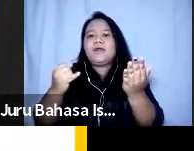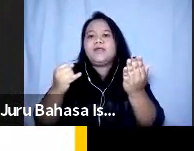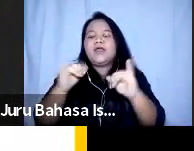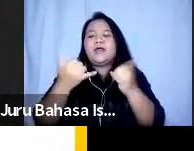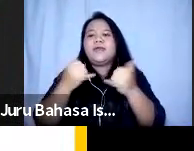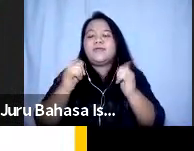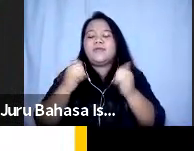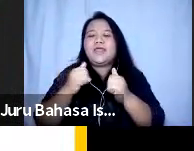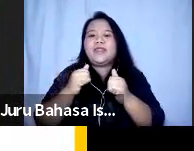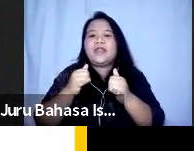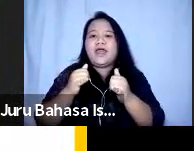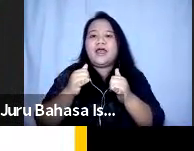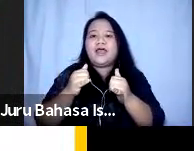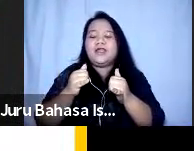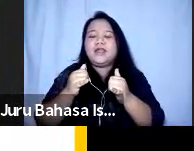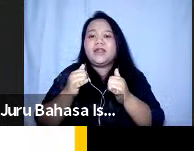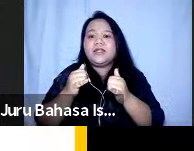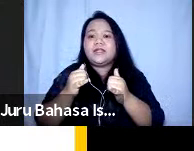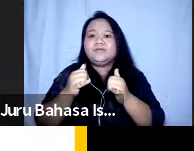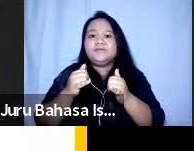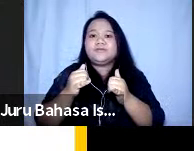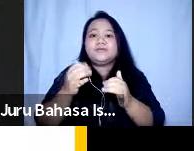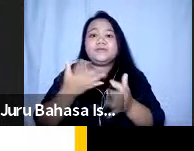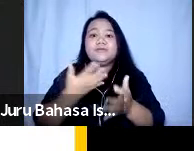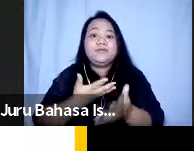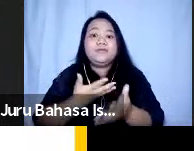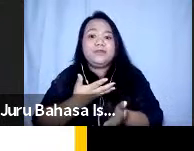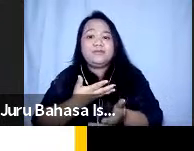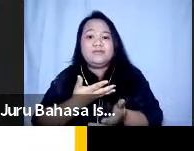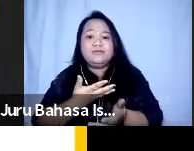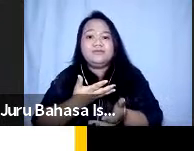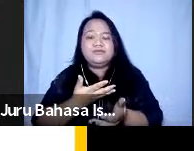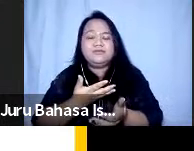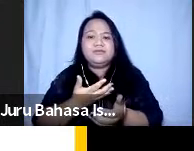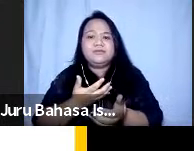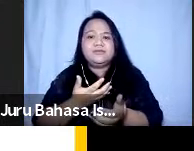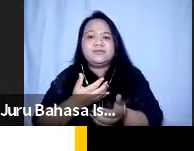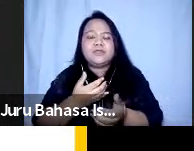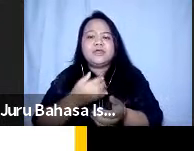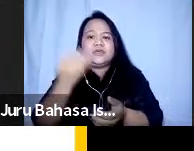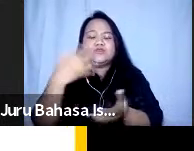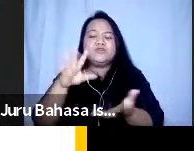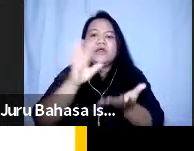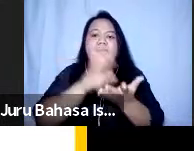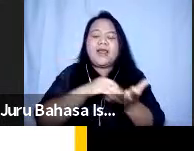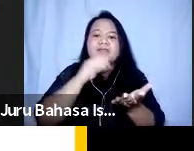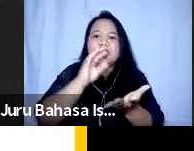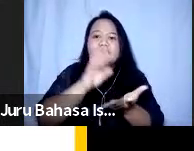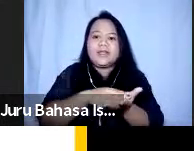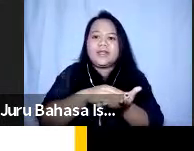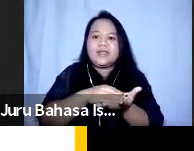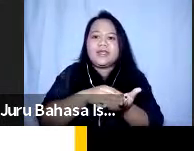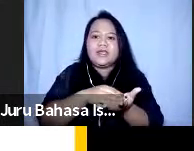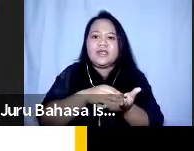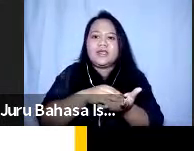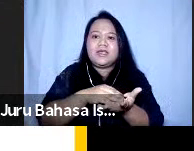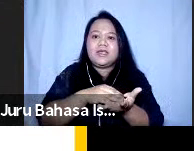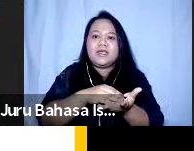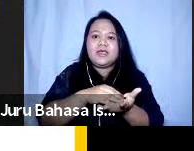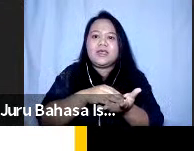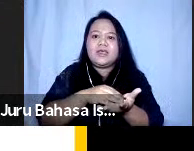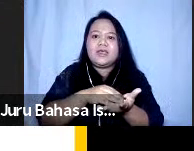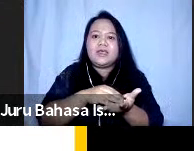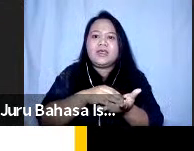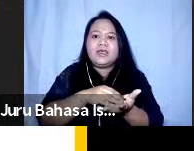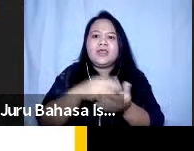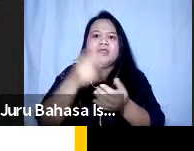aja yang ingin mengungkap apa yang sudah kita pelajari bahwa disitu